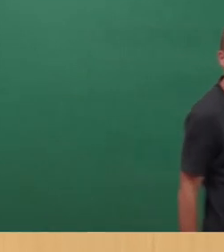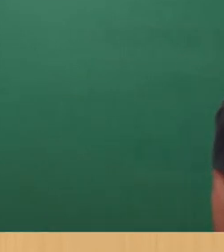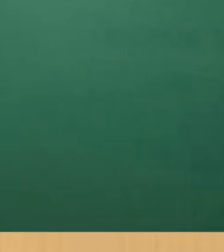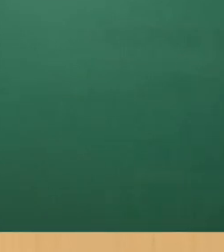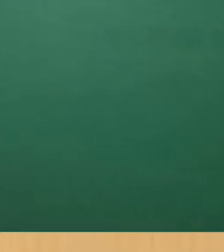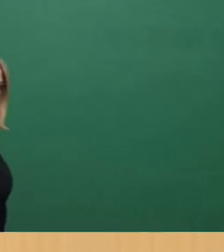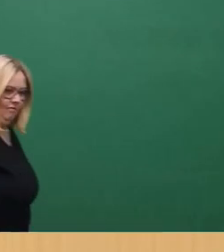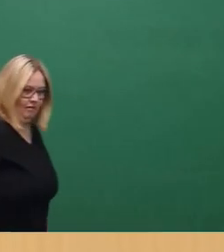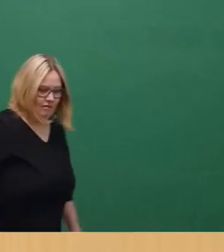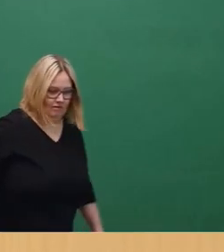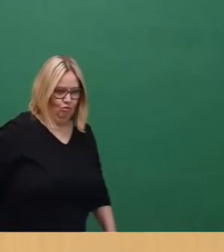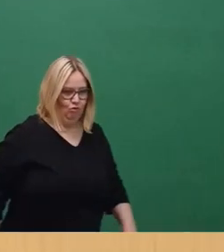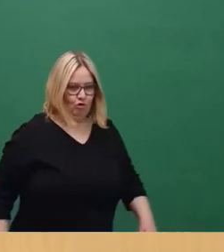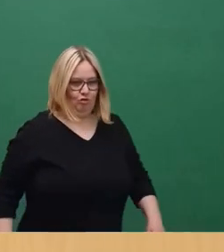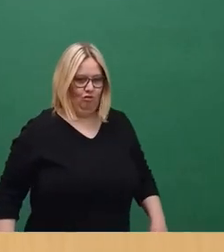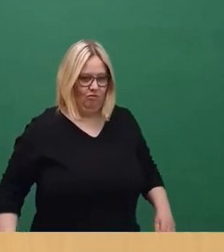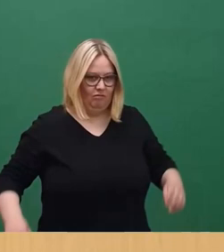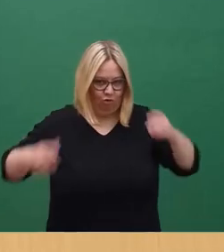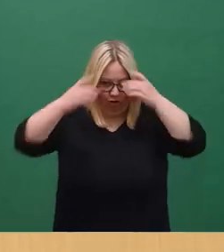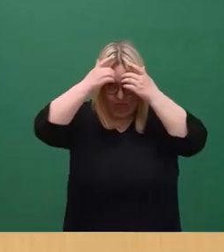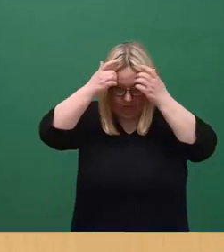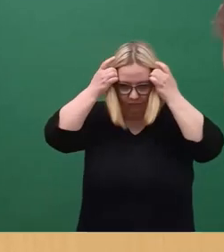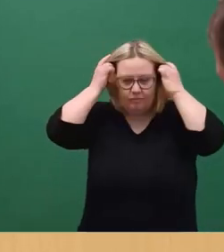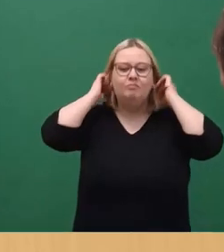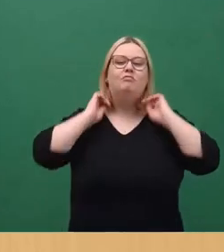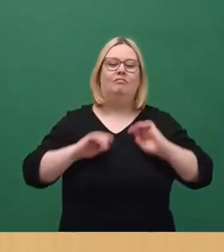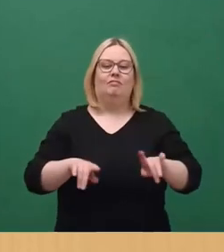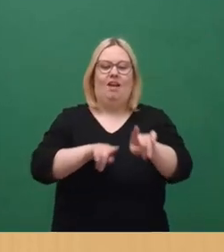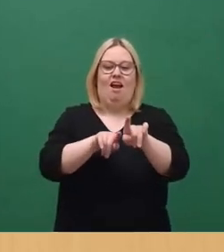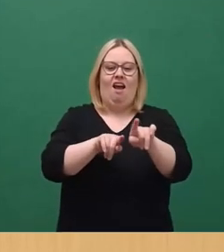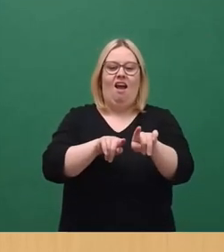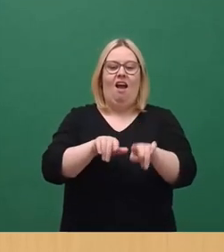Als nächstes darf die AfD-Fraktion, Herr Latzinski.